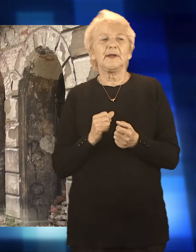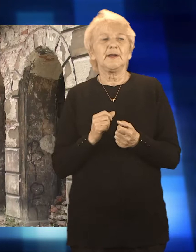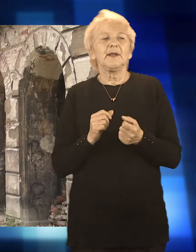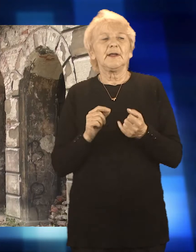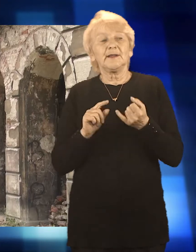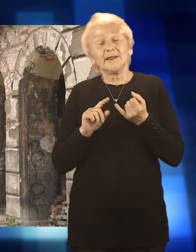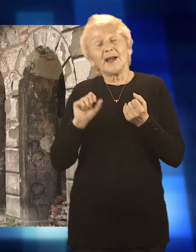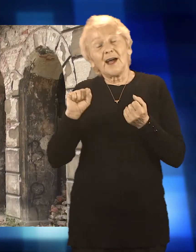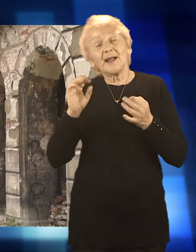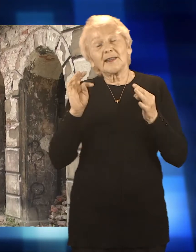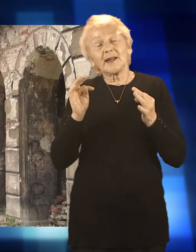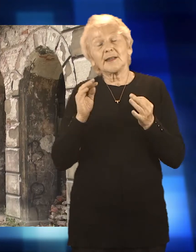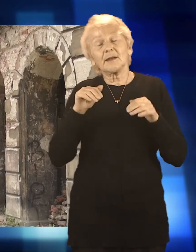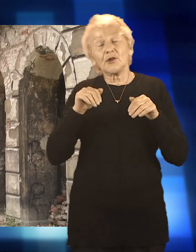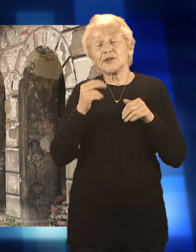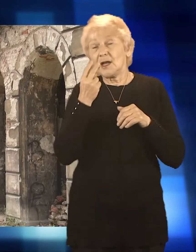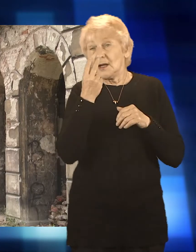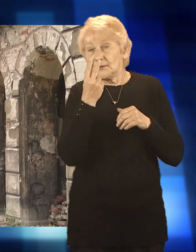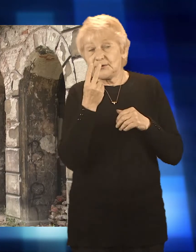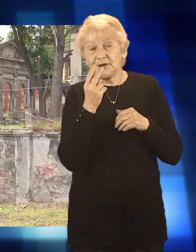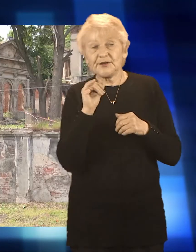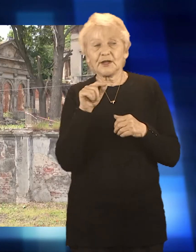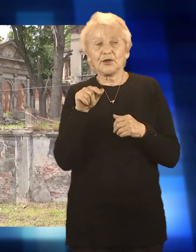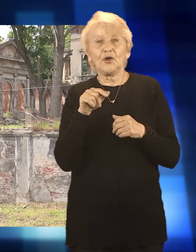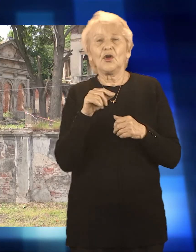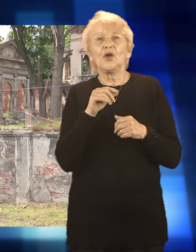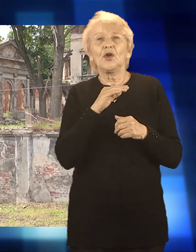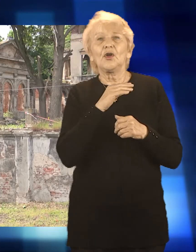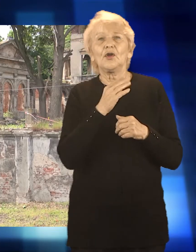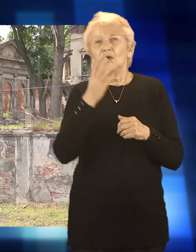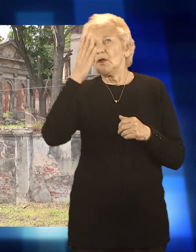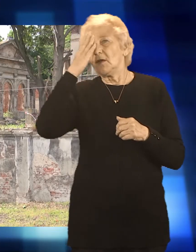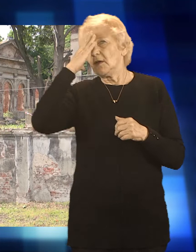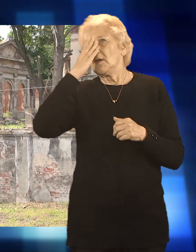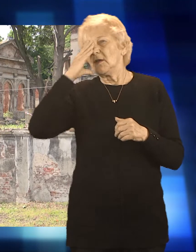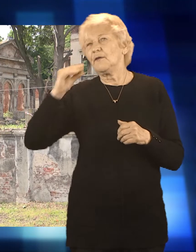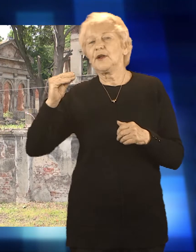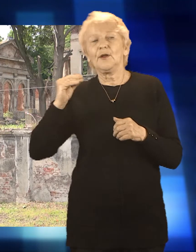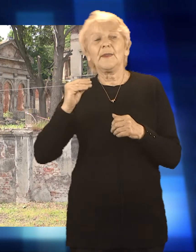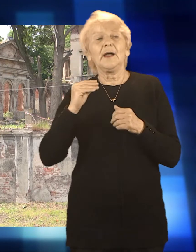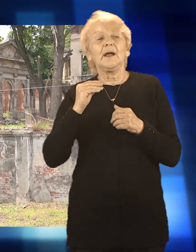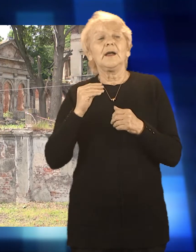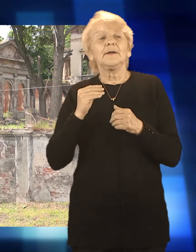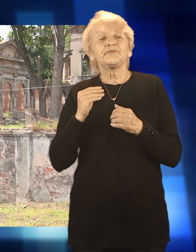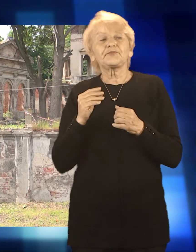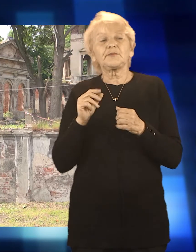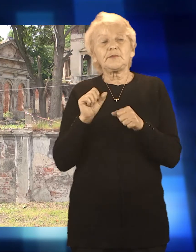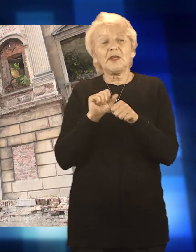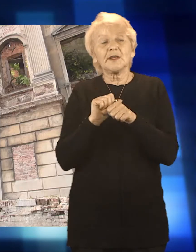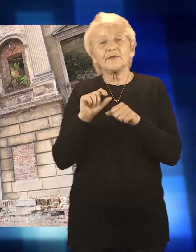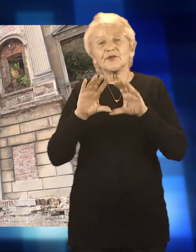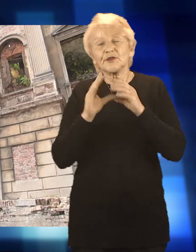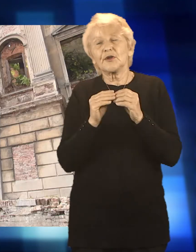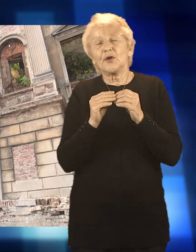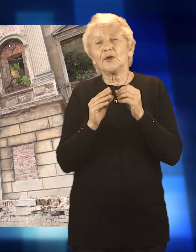ale te ściany niszczył, dlatego zostały usunięte. Został teren wykoszony. Ogrodzenie zostało zrobione, że jest po prostu teren zabezpieczony, że